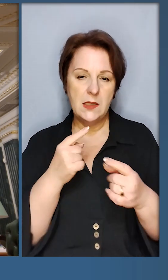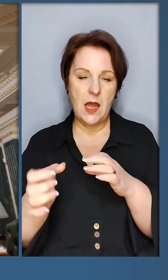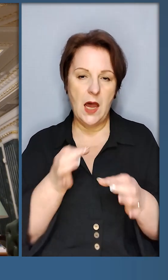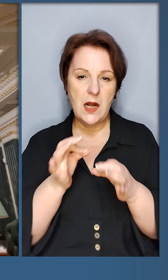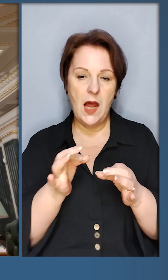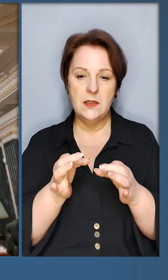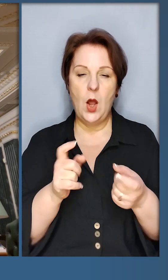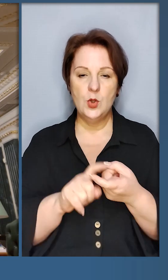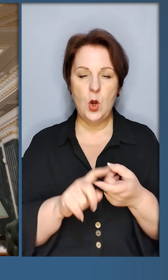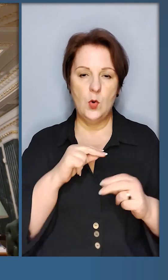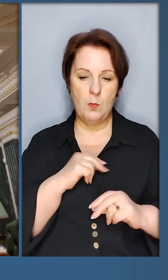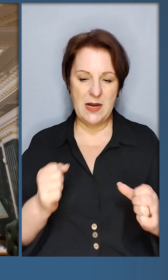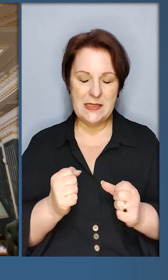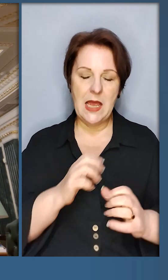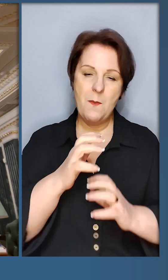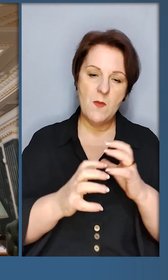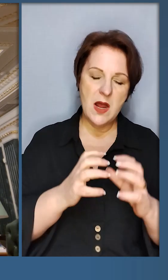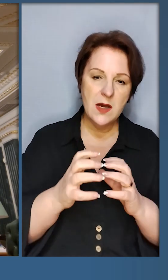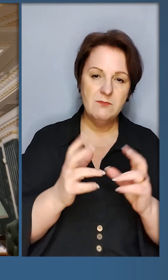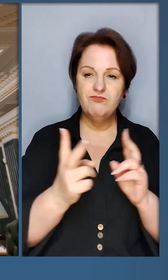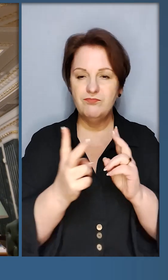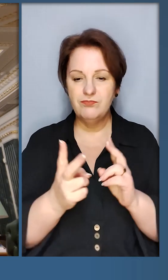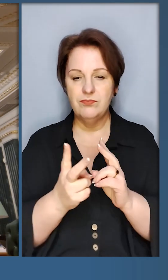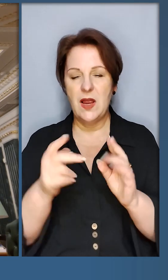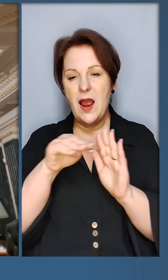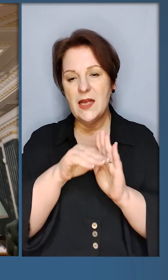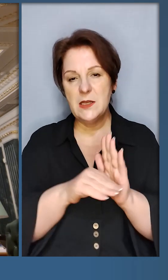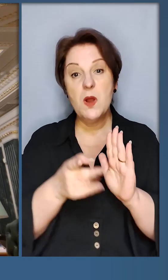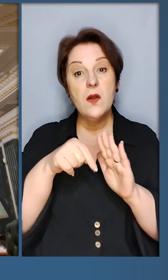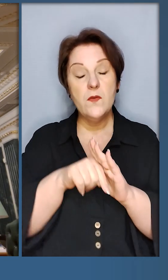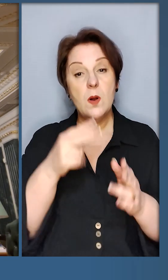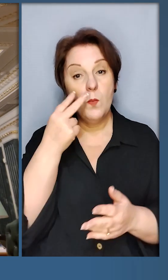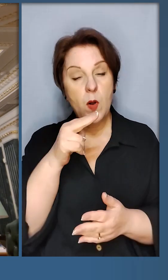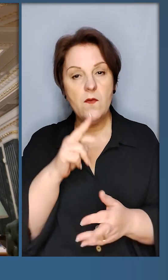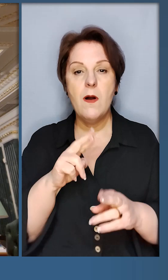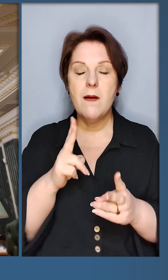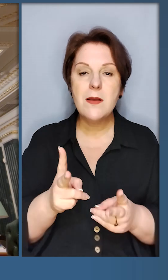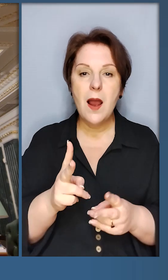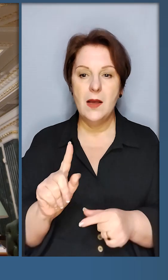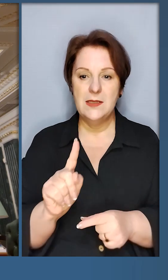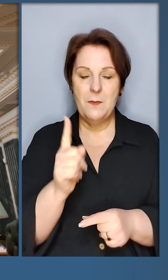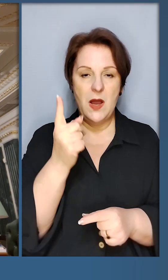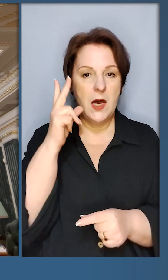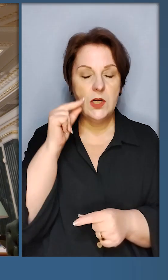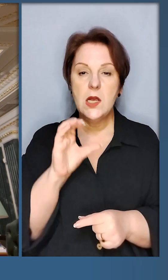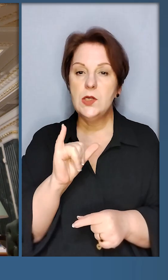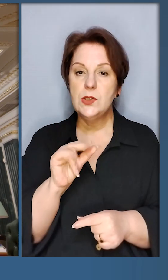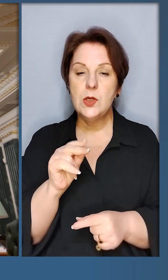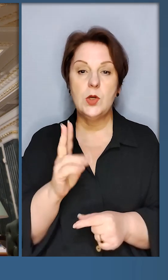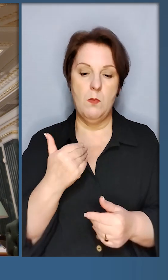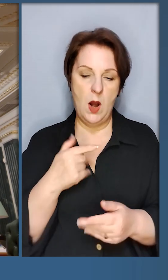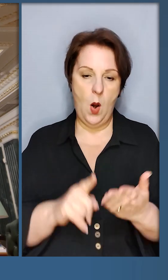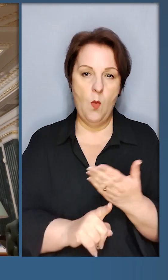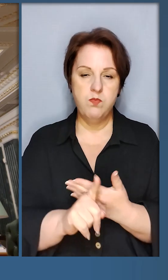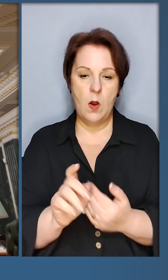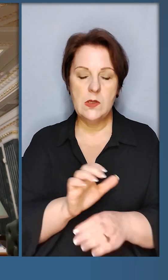нашої роботи цієї зими. І міжнародної, і деяких аспектів внутрішньої. Вже бачимо, як із перших чисел січня